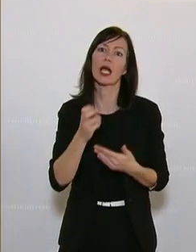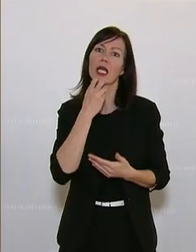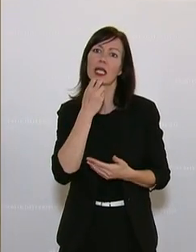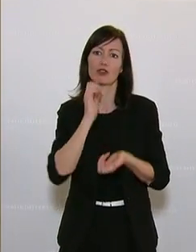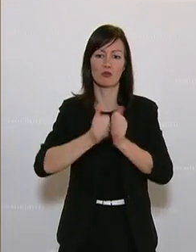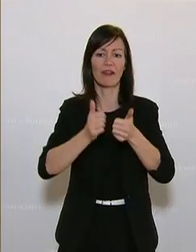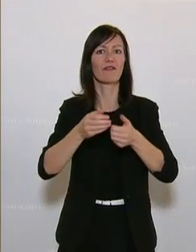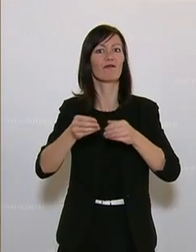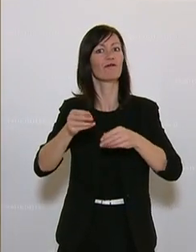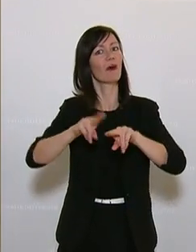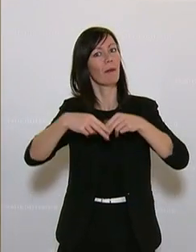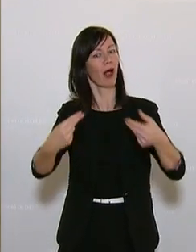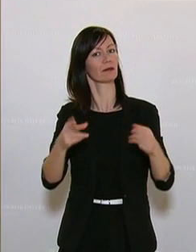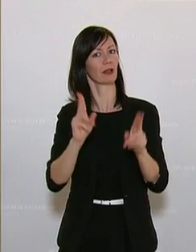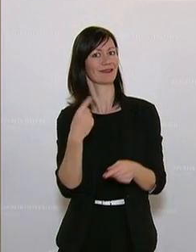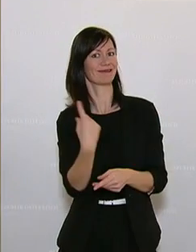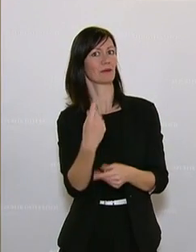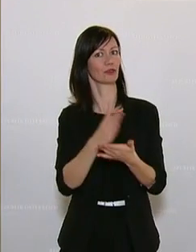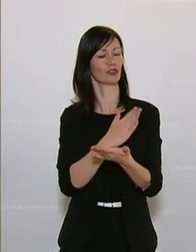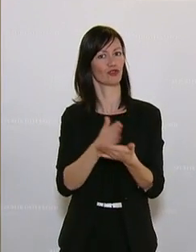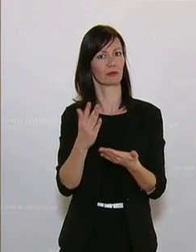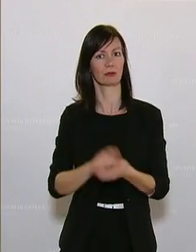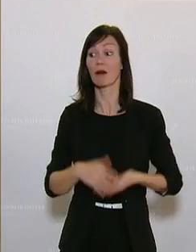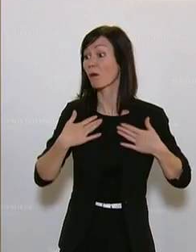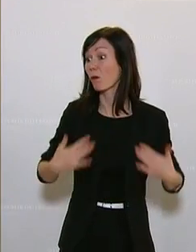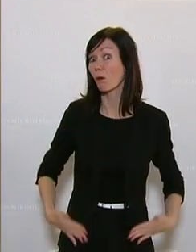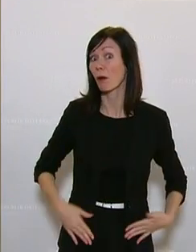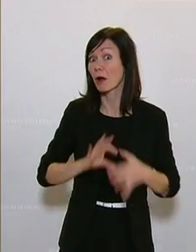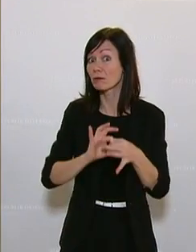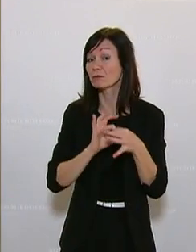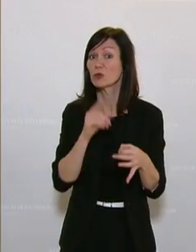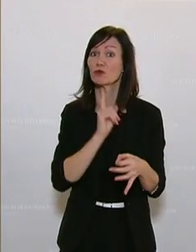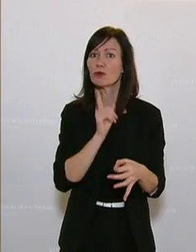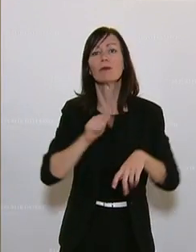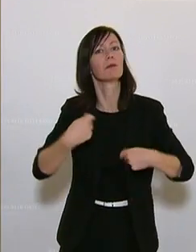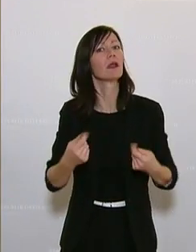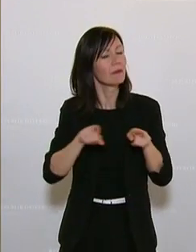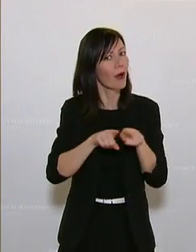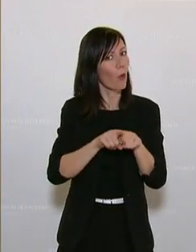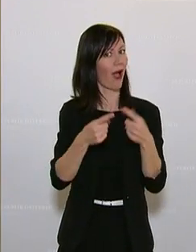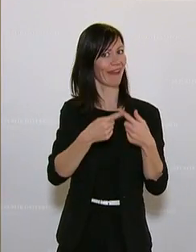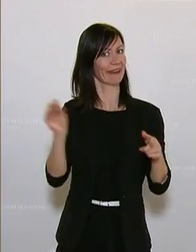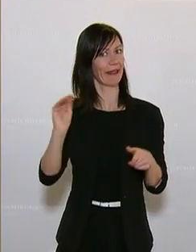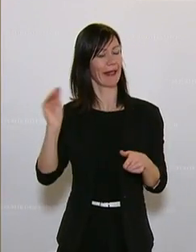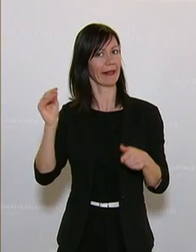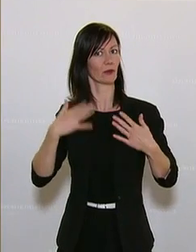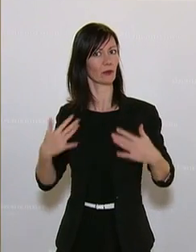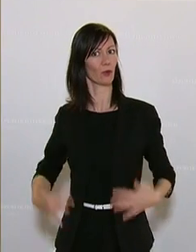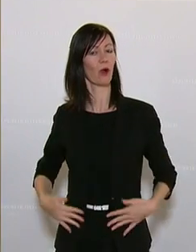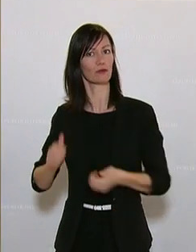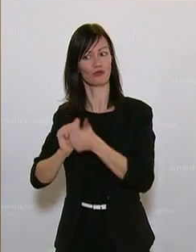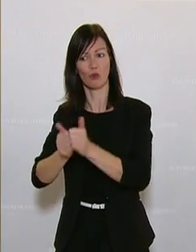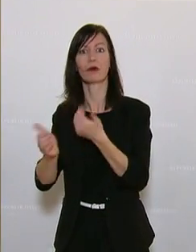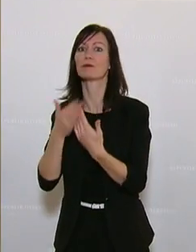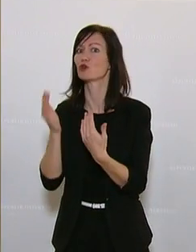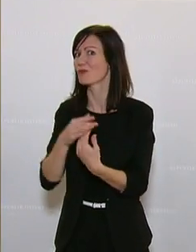getroffen werden. Die fehlende Körperlichkeit hingegen ist auch bei anderen Sportarten kein Kriterium. Man denke hier nur